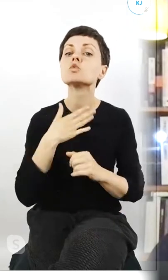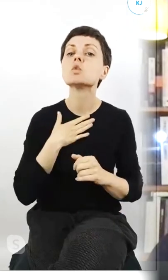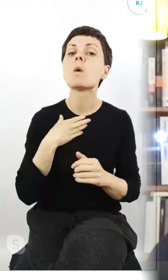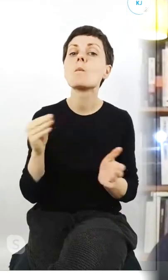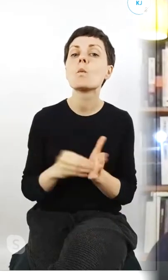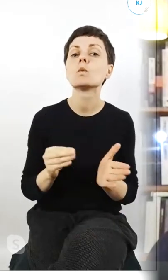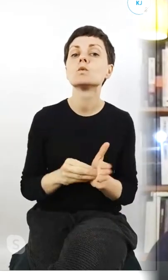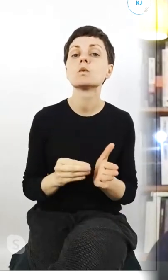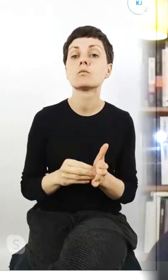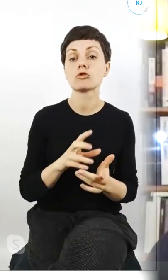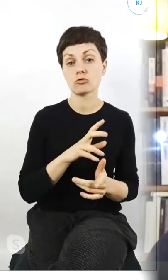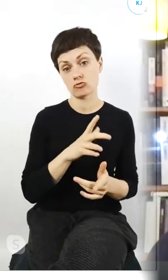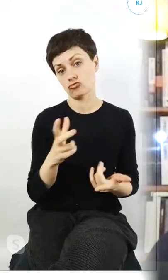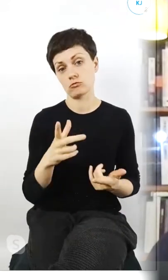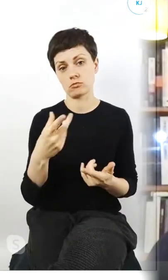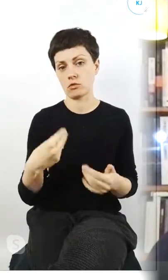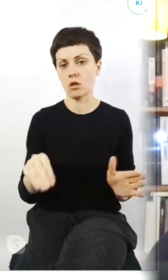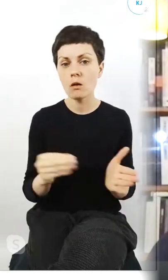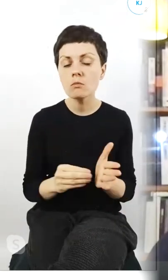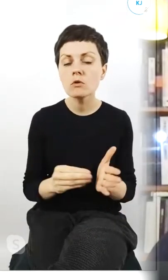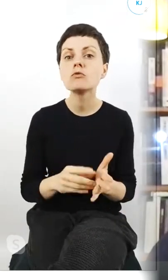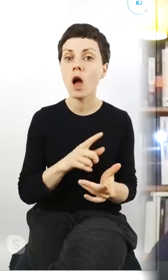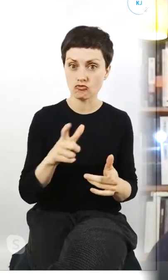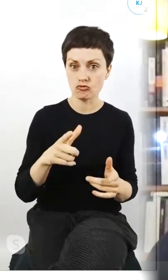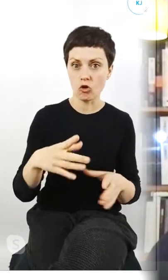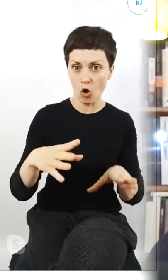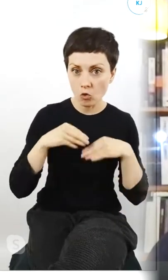ogóle je potrzebujecie, czy dostajecie?